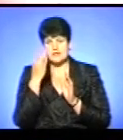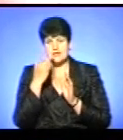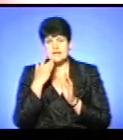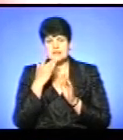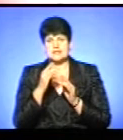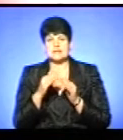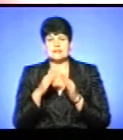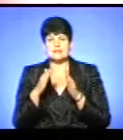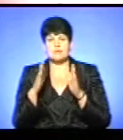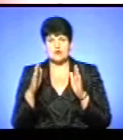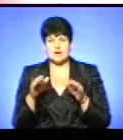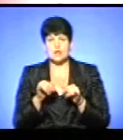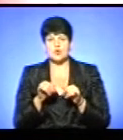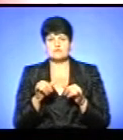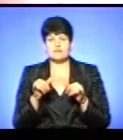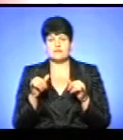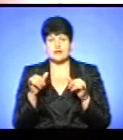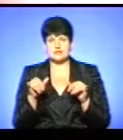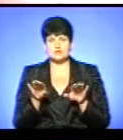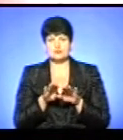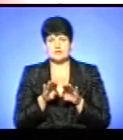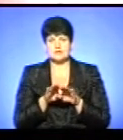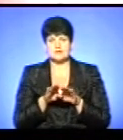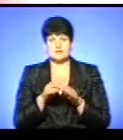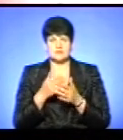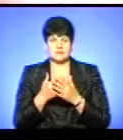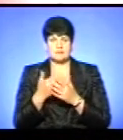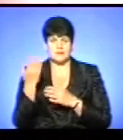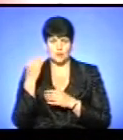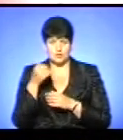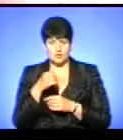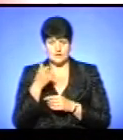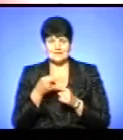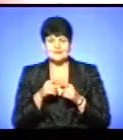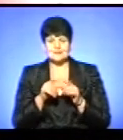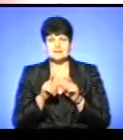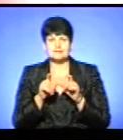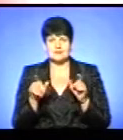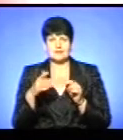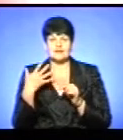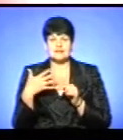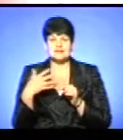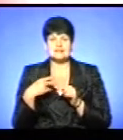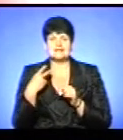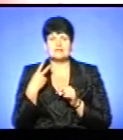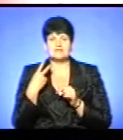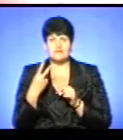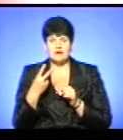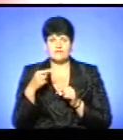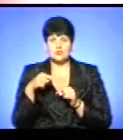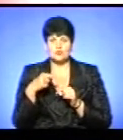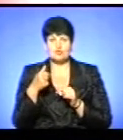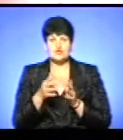розвиваються, і якщо порівнювати з статистикою минулого року, таких закладів на 52 цьогоріч